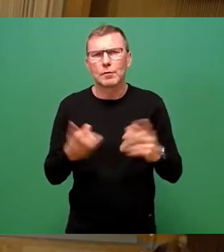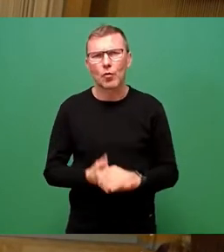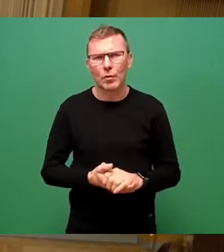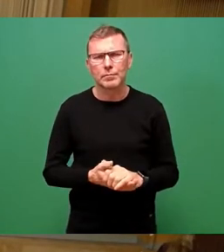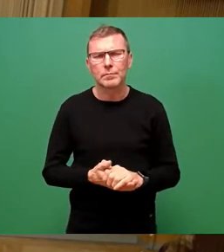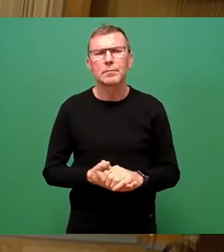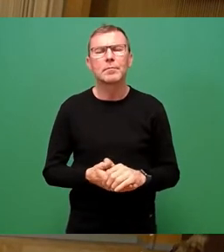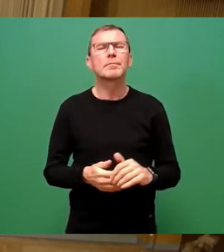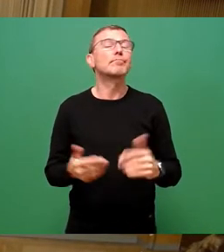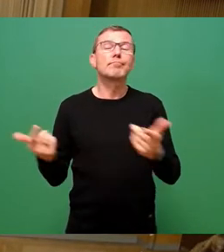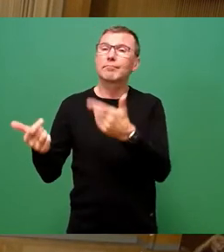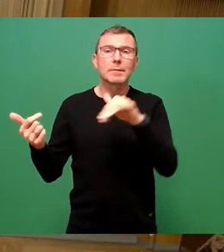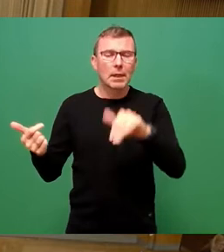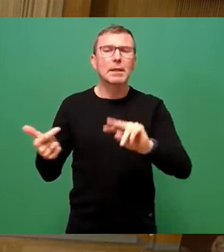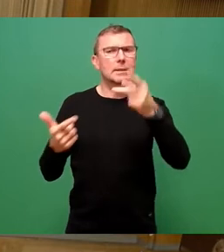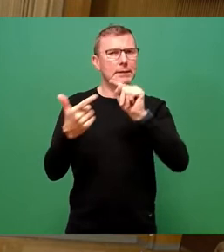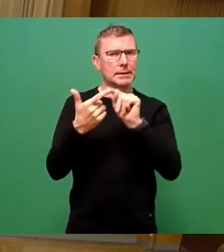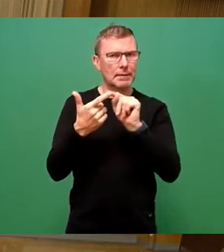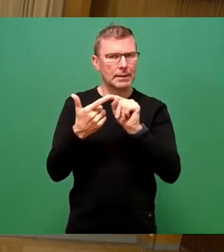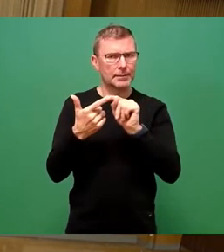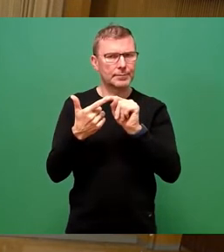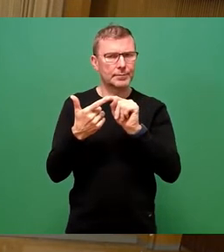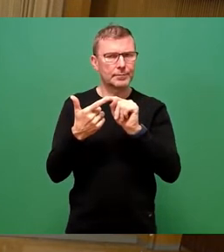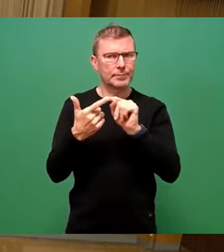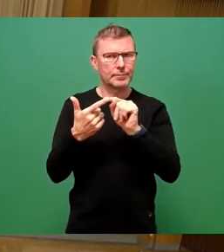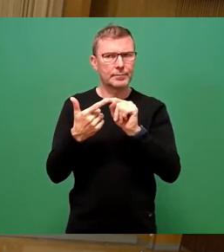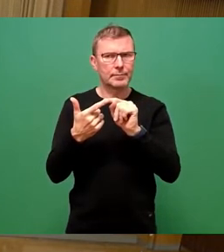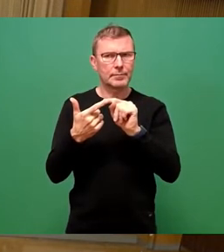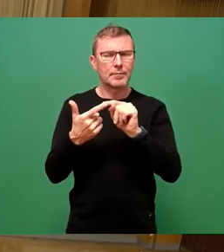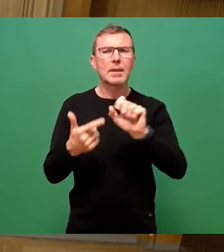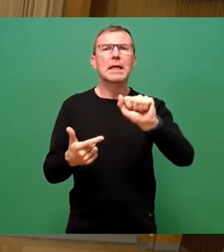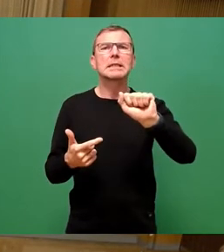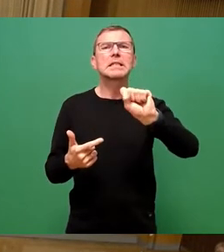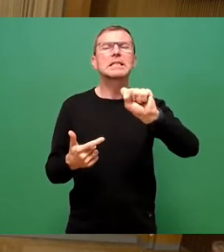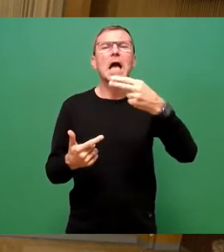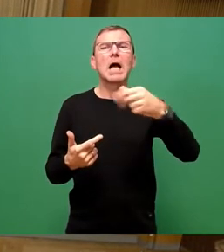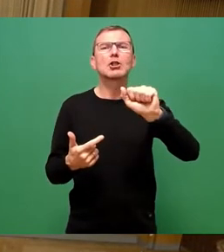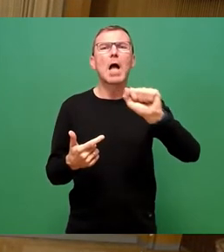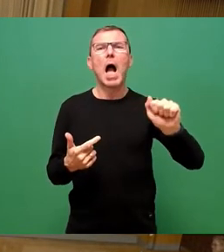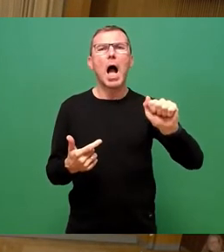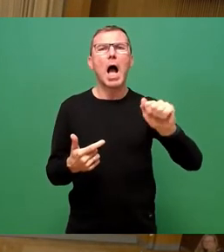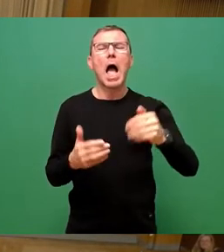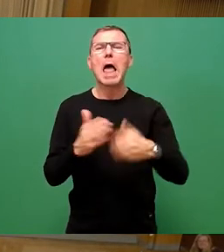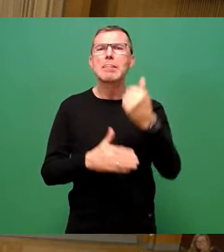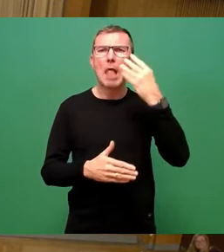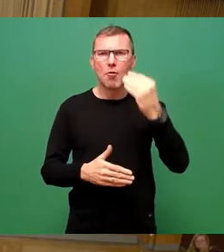als nächstes aufrufen, ist Sascha Naumann im Raum?